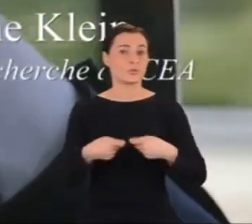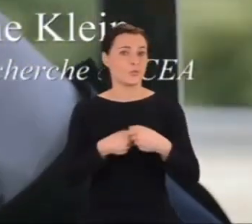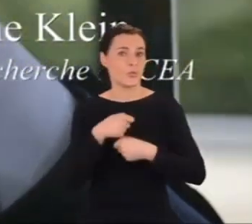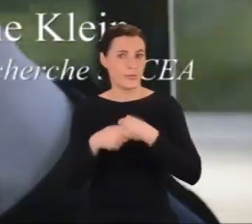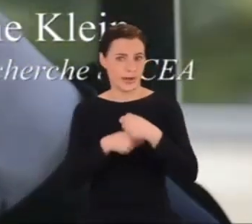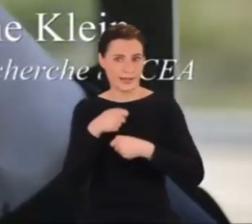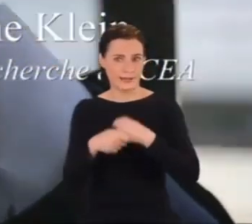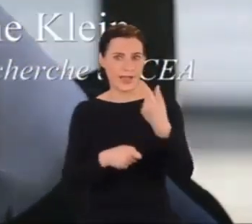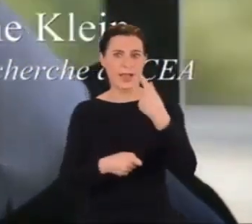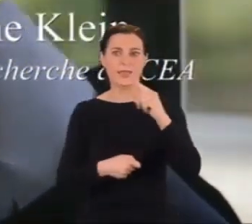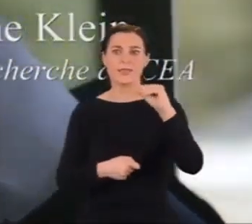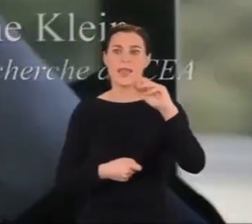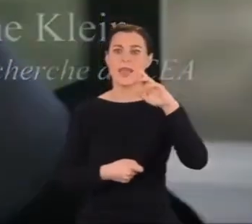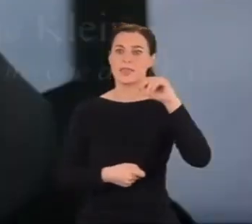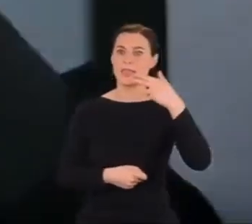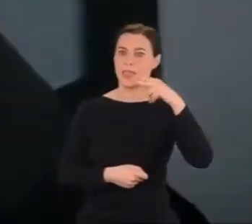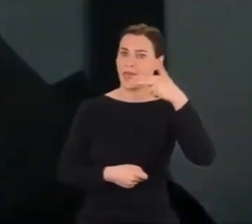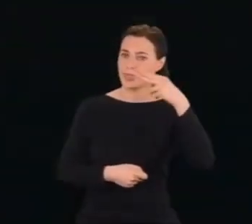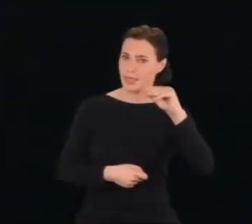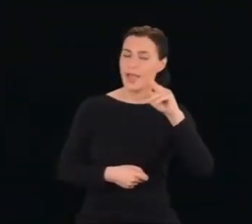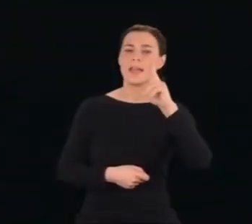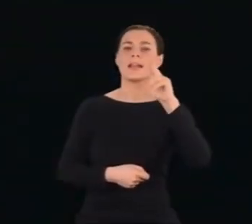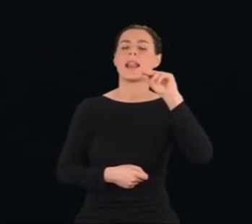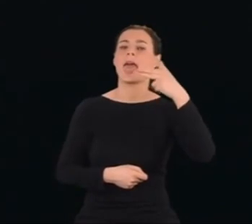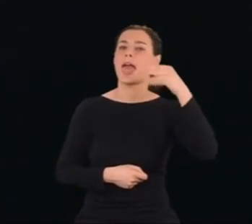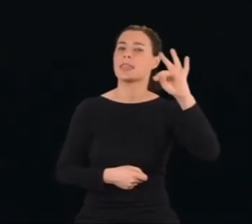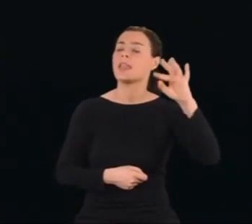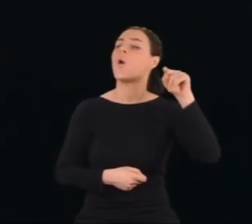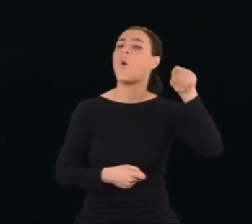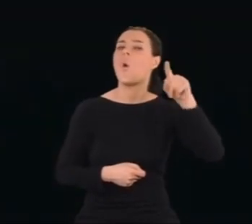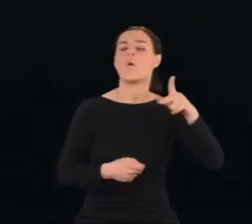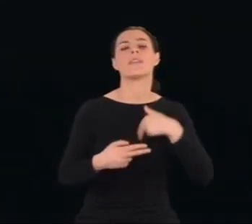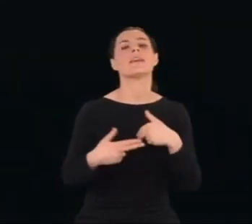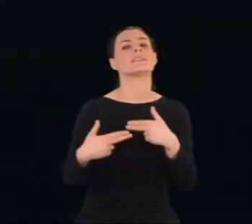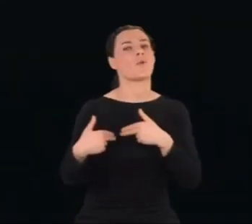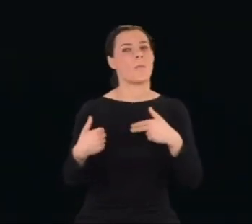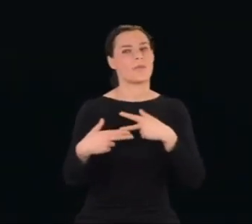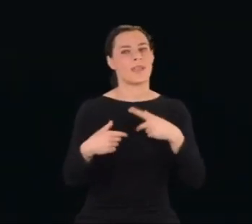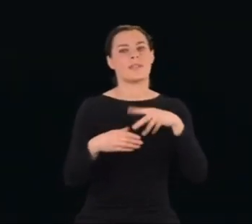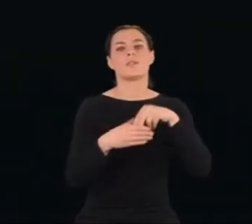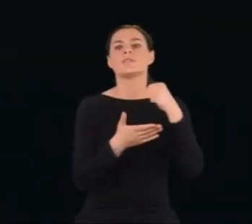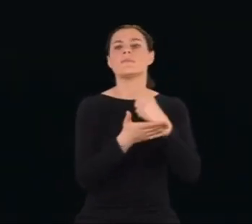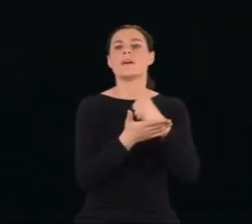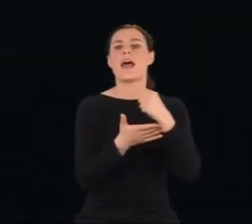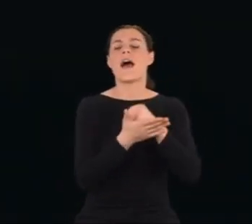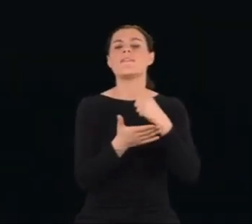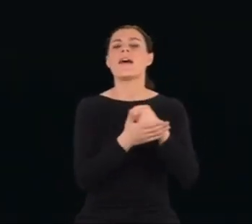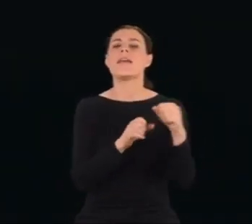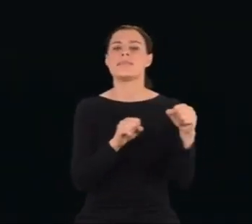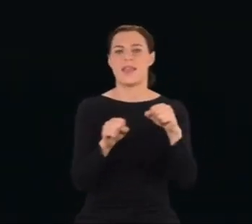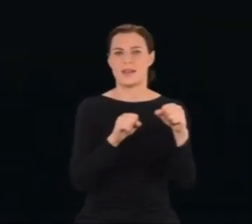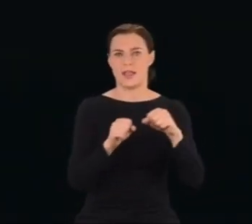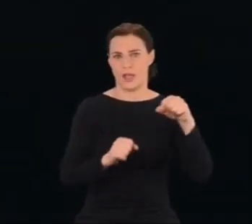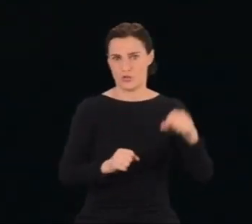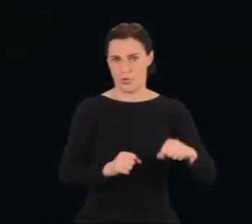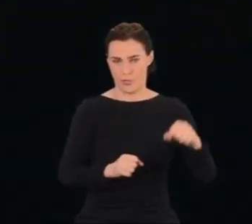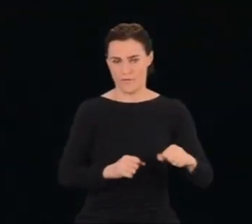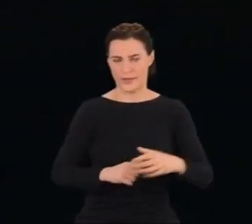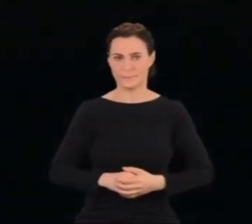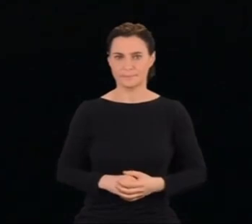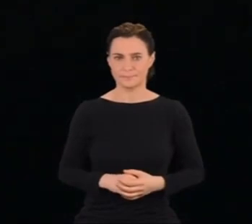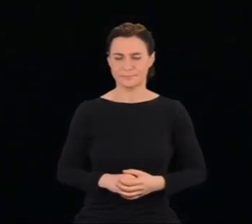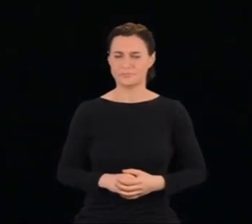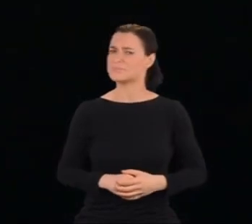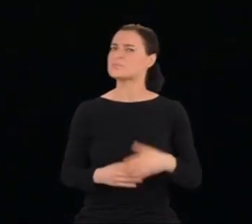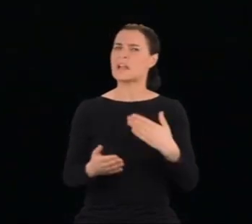Współpraca Etienne Klein z francuskiego Komitetu ds. Energii Atomowej. Dziś o Majoranie pamięta się przede